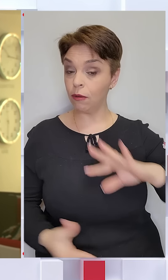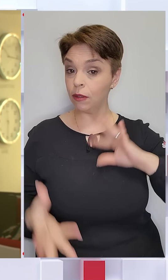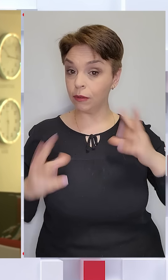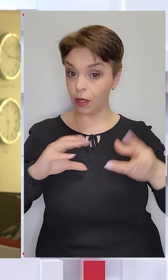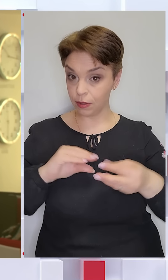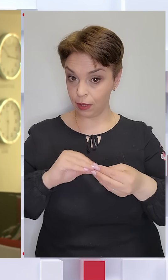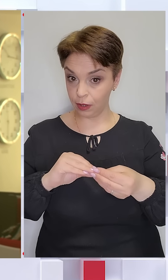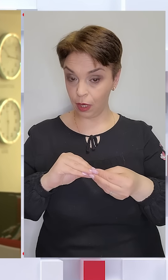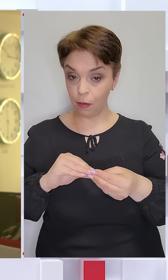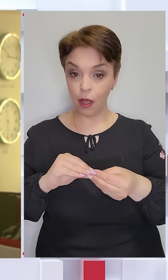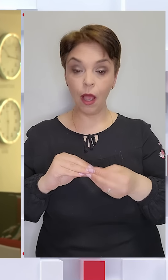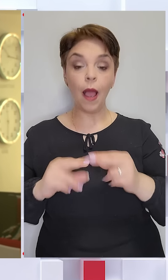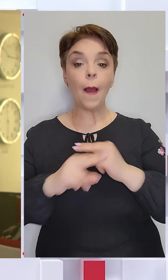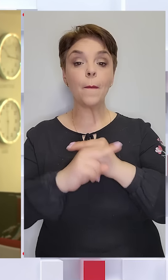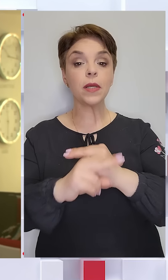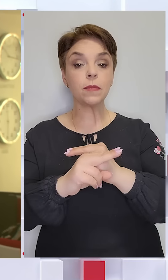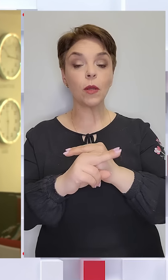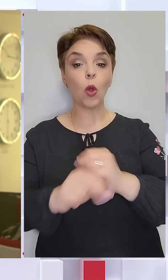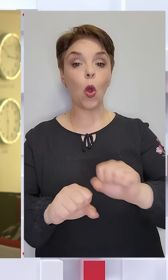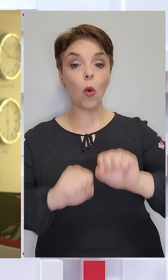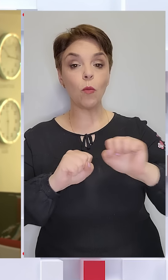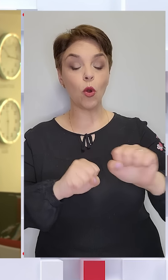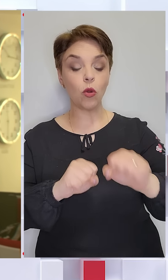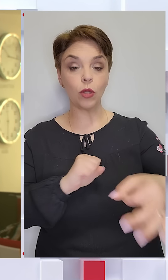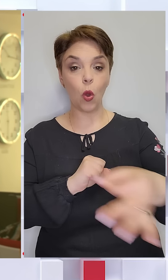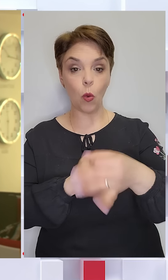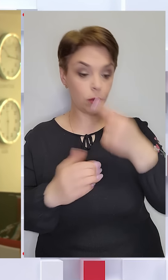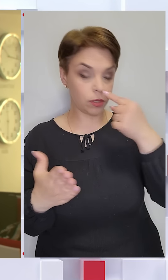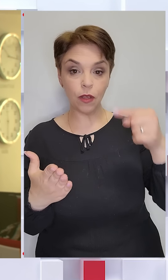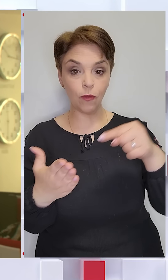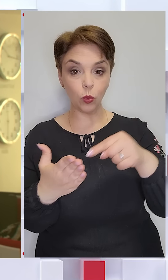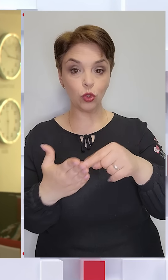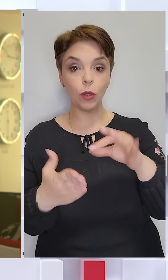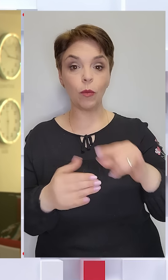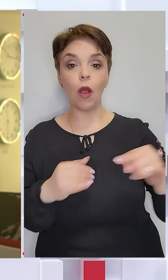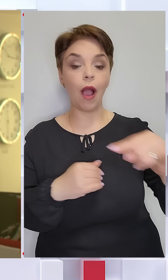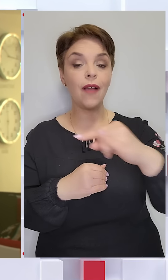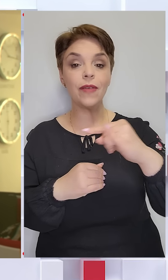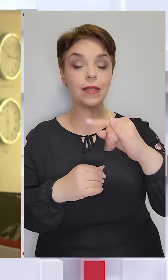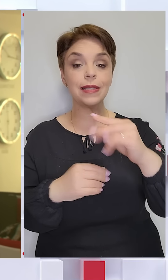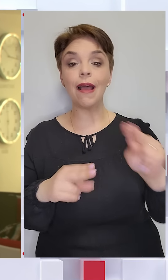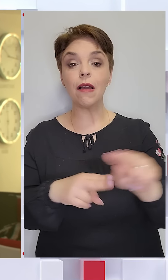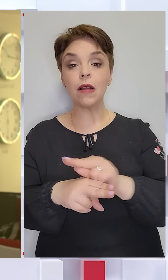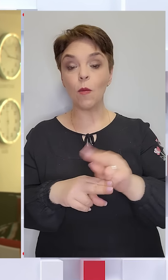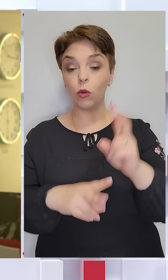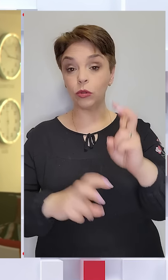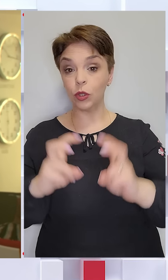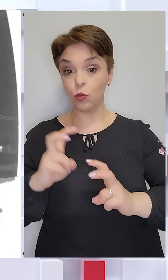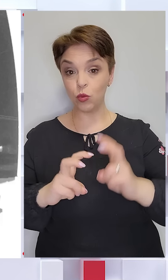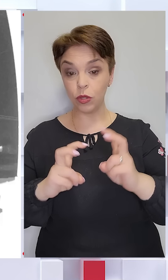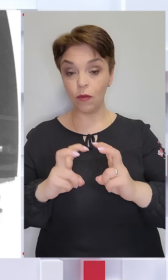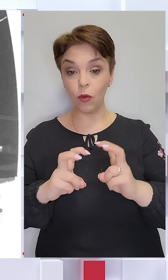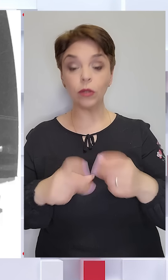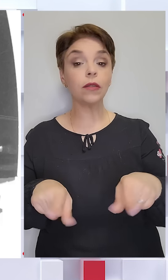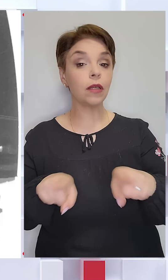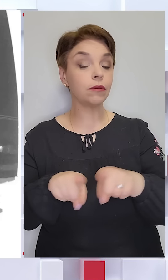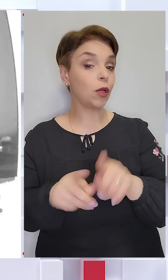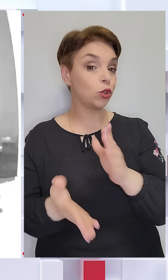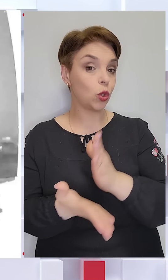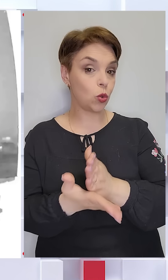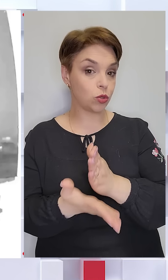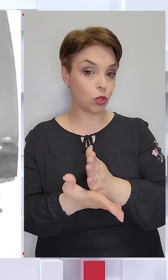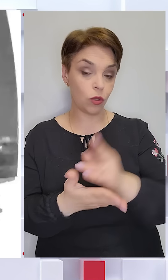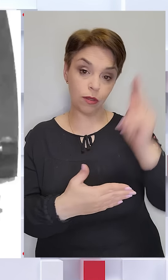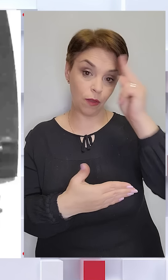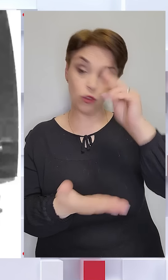наслідками. Безпілотники у Воронській області влучили по авіаційному ремонтному заводу, де також розташований